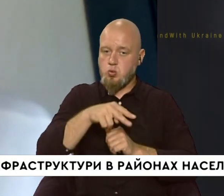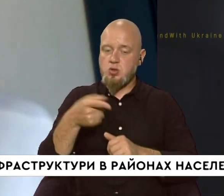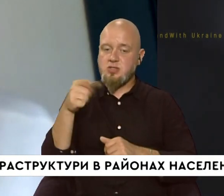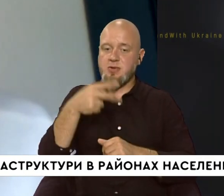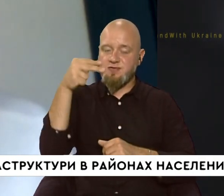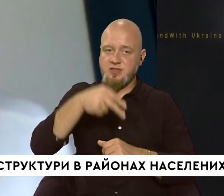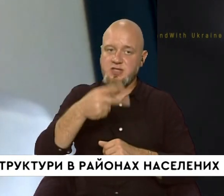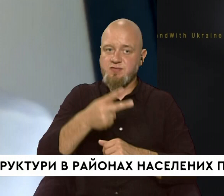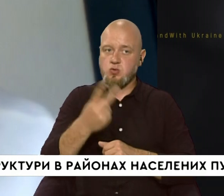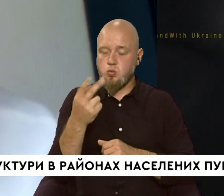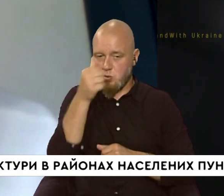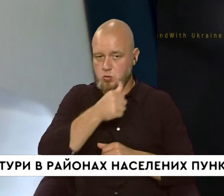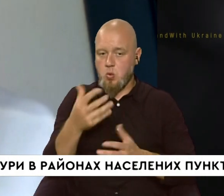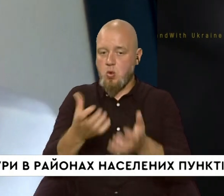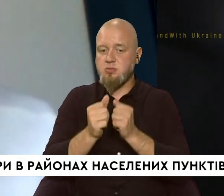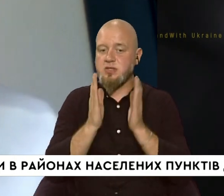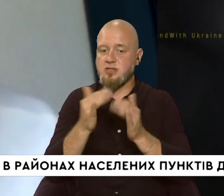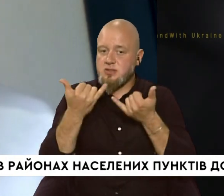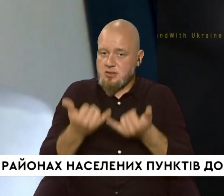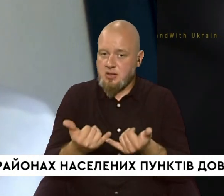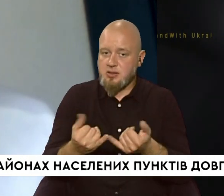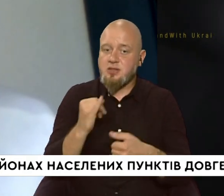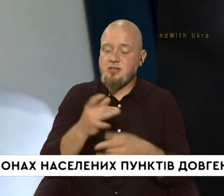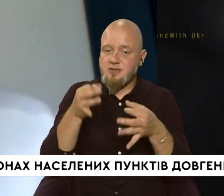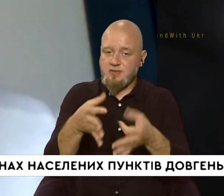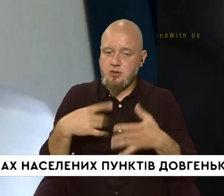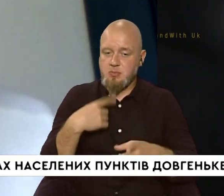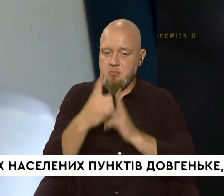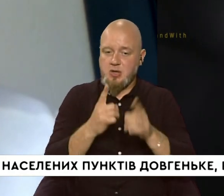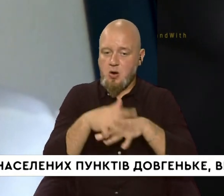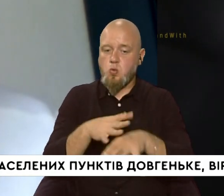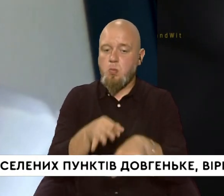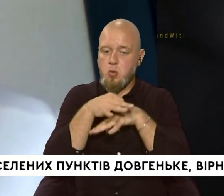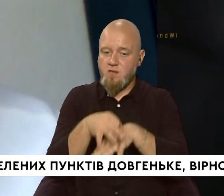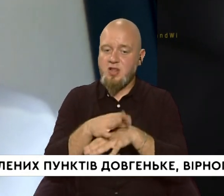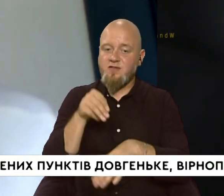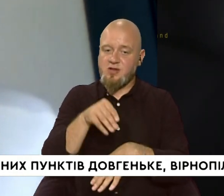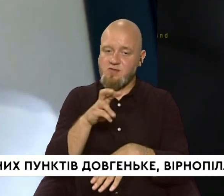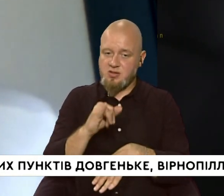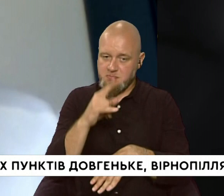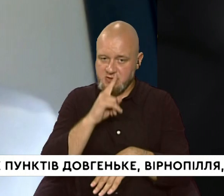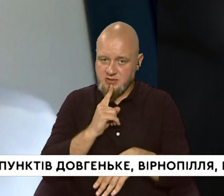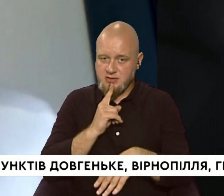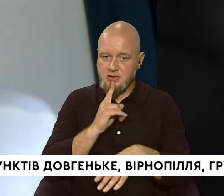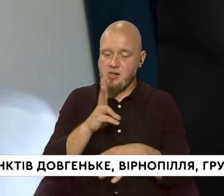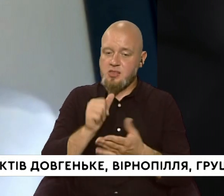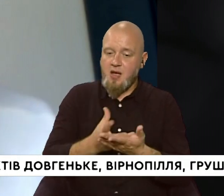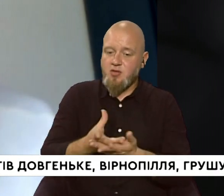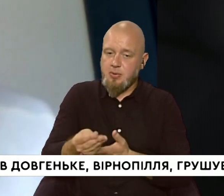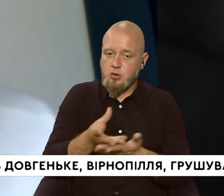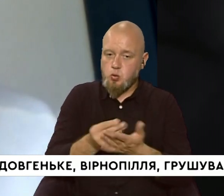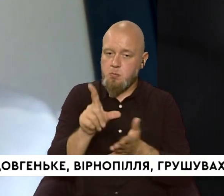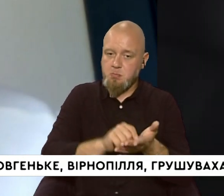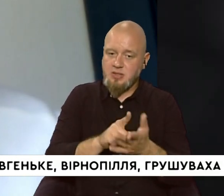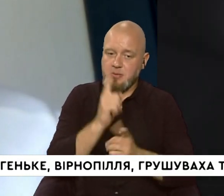2022 року, отримано тільки зараз. І, звичайно, ми перерахунок провели в травні місяці. На виплату